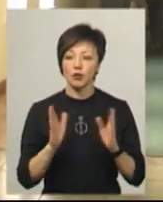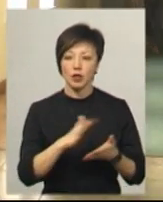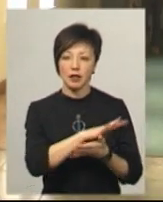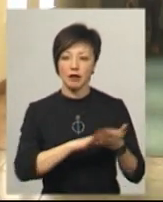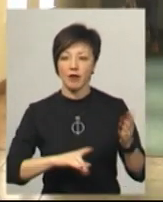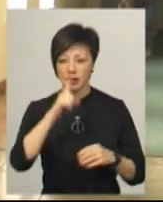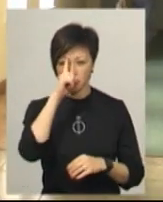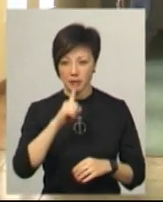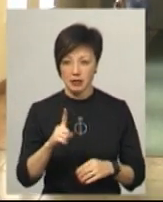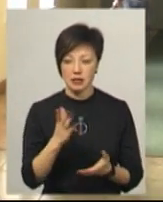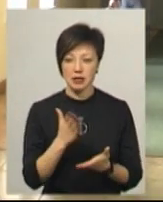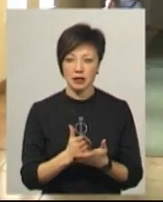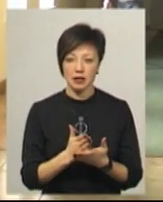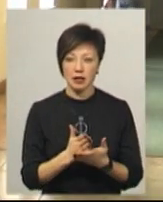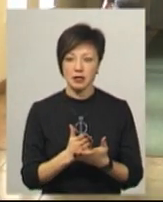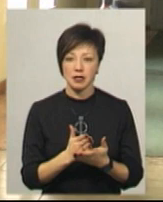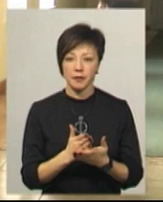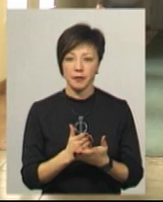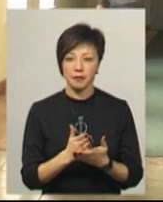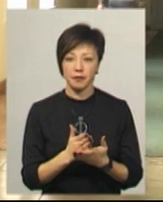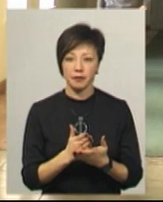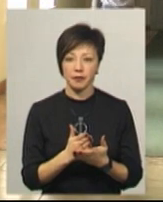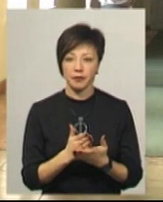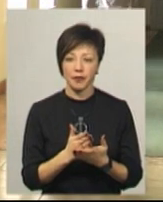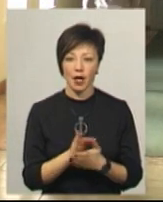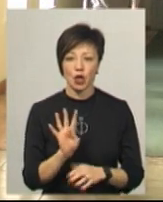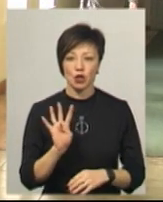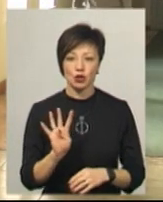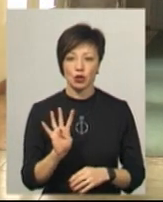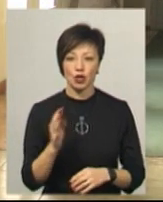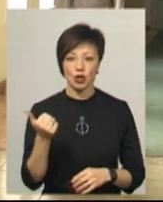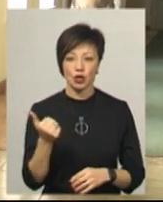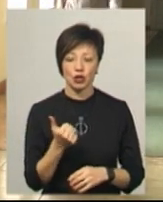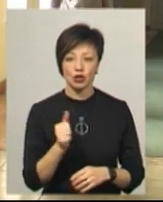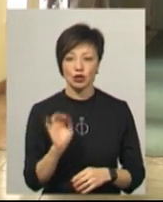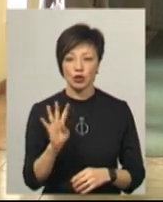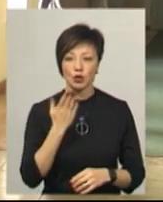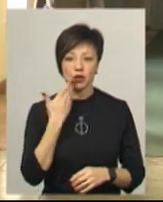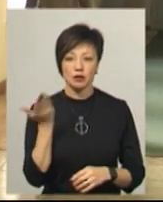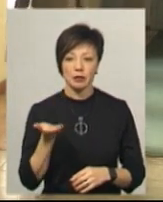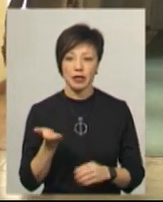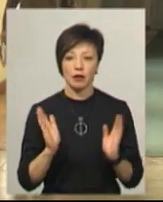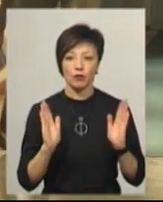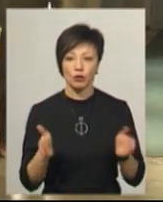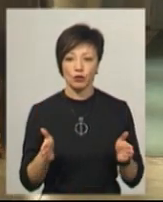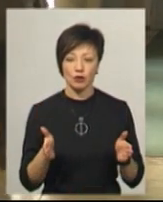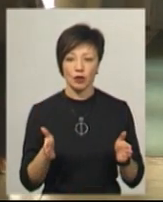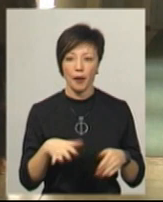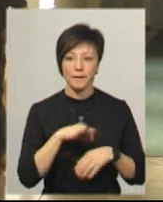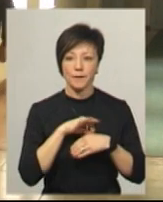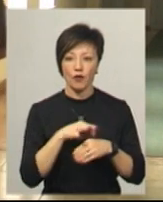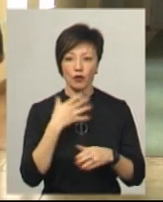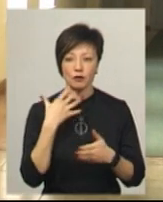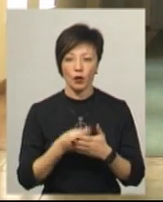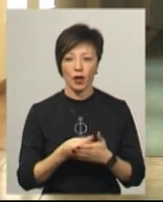тривати місяць і він складається з чотирьох тижнів, з чотирьох спікерів, які будуть проводити